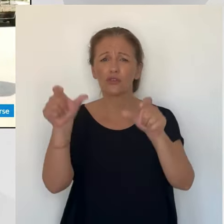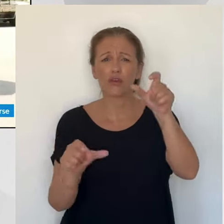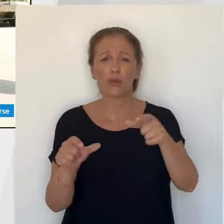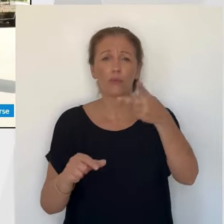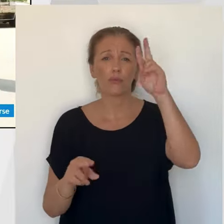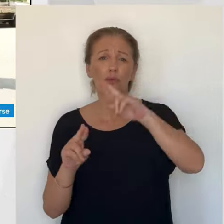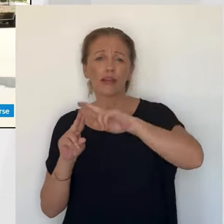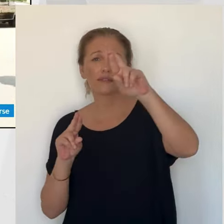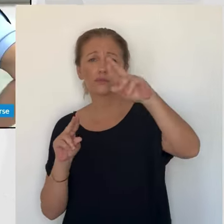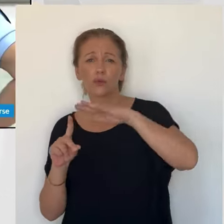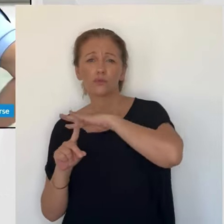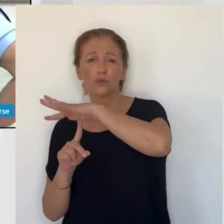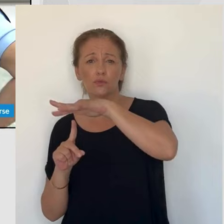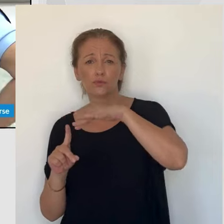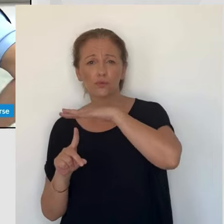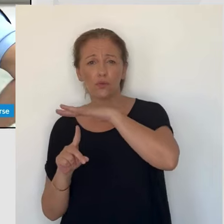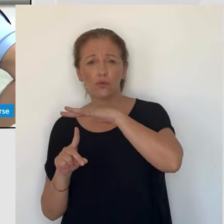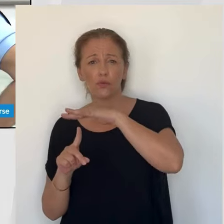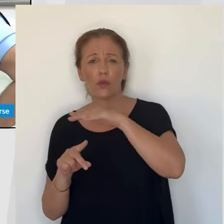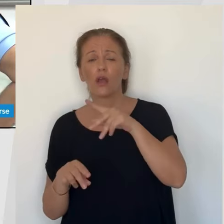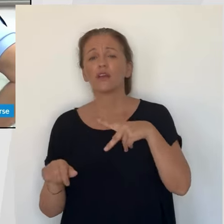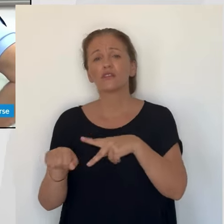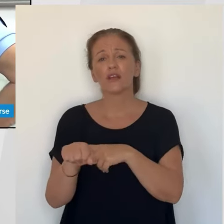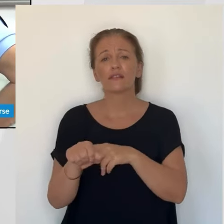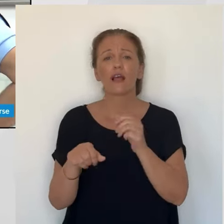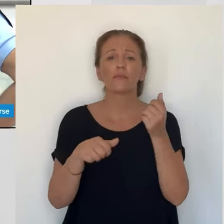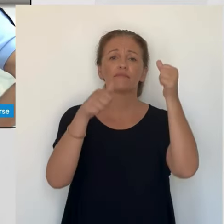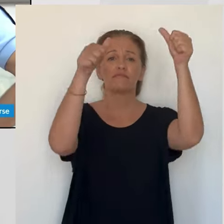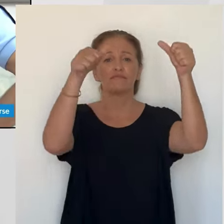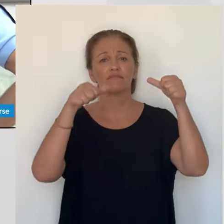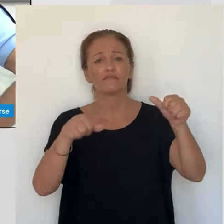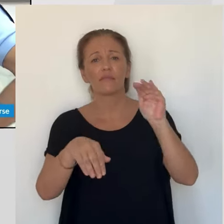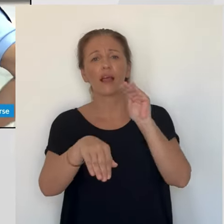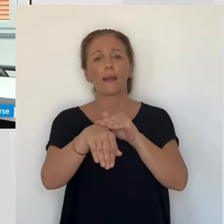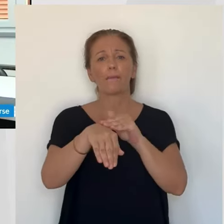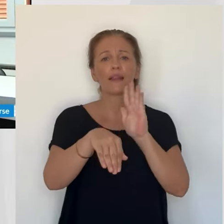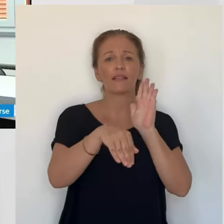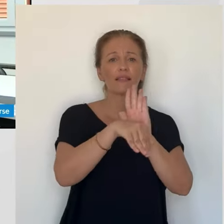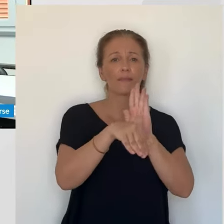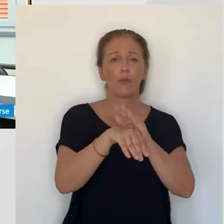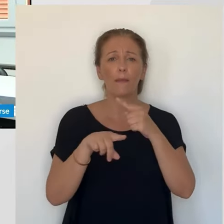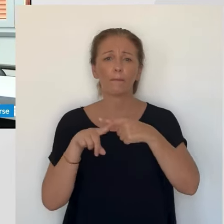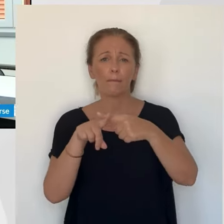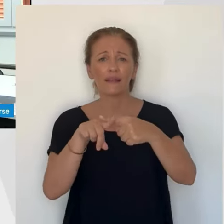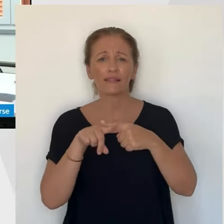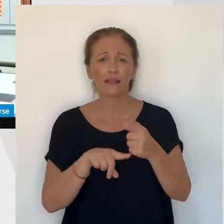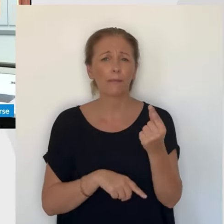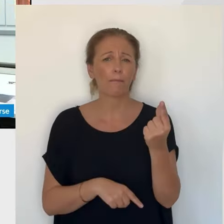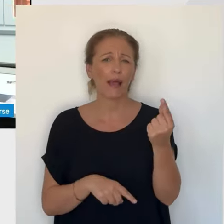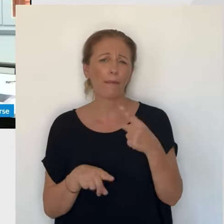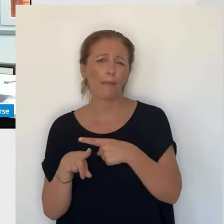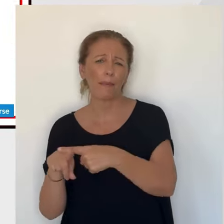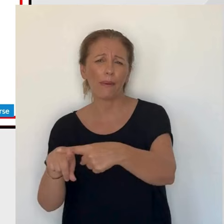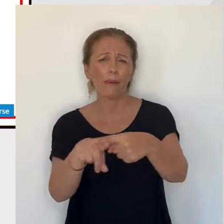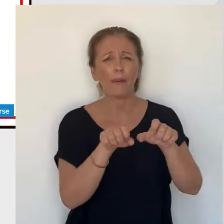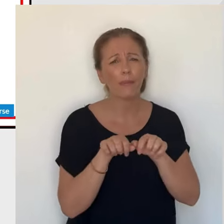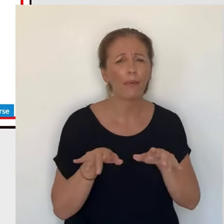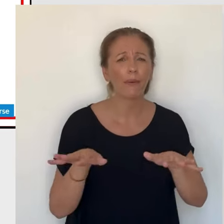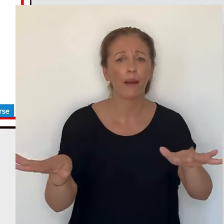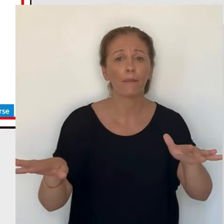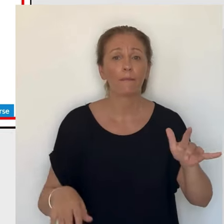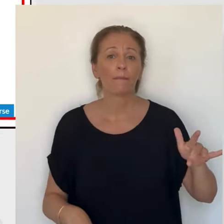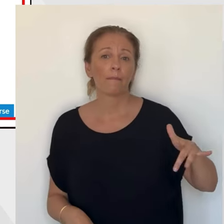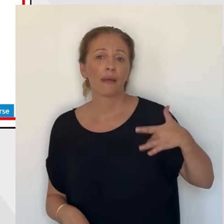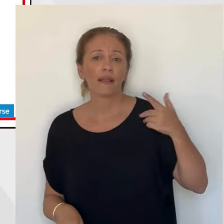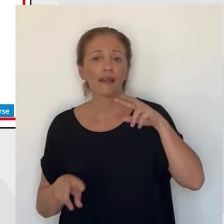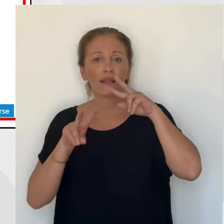La disparition d'Ange Antoine Agnette, commerçant bien connu sur la région ajaxienne, avait suscité une vive émotion sur les réseaux sociaux. L'appel à